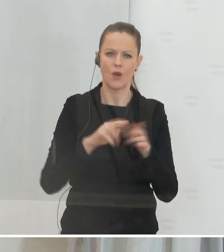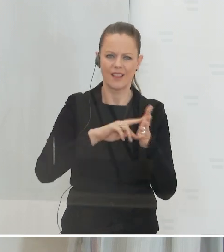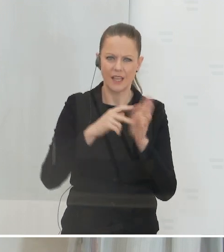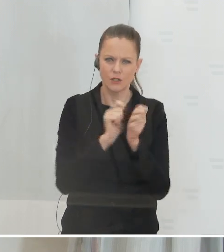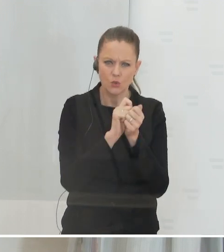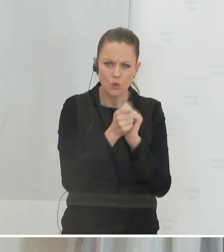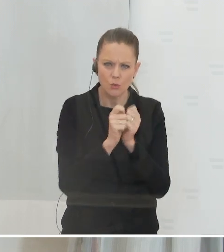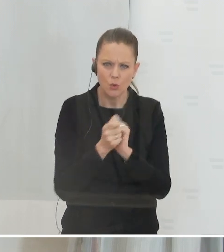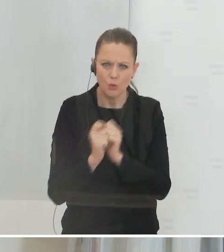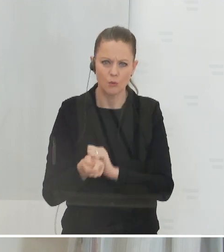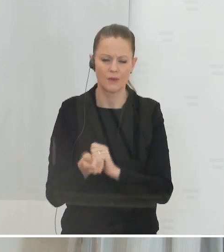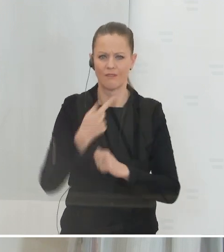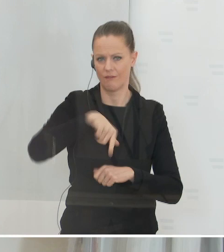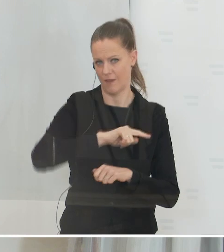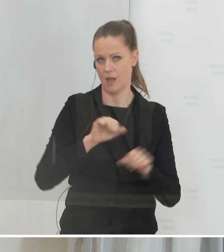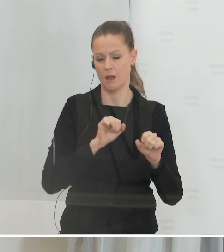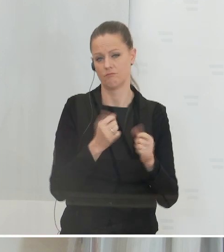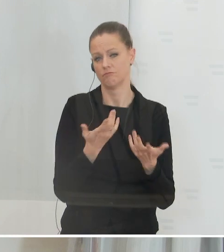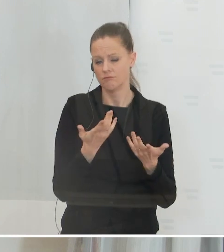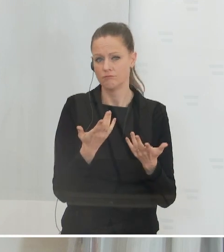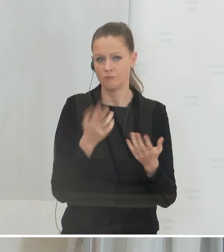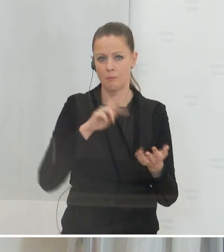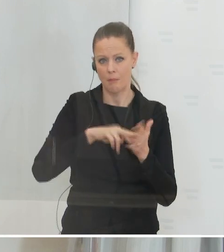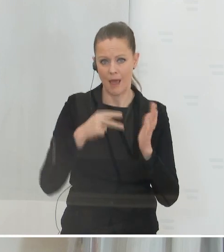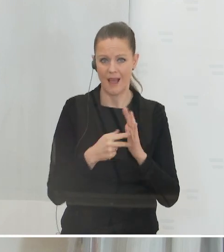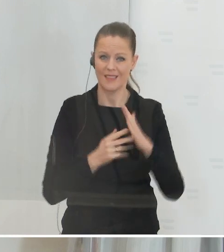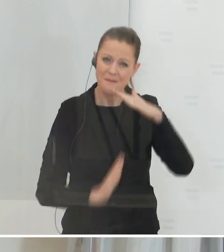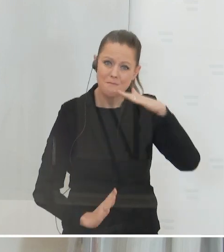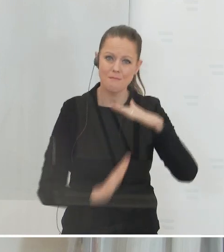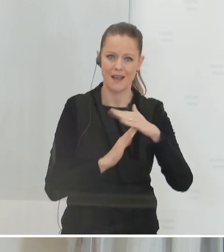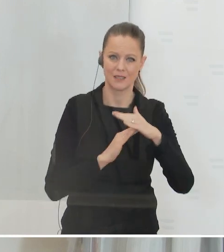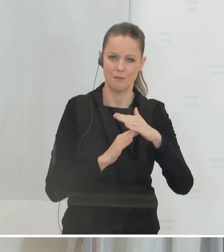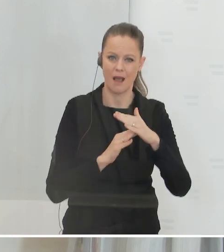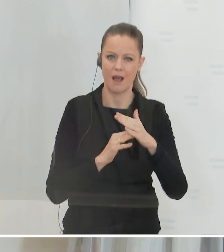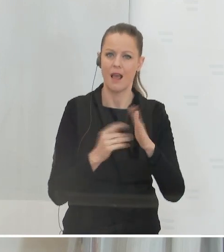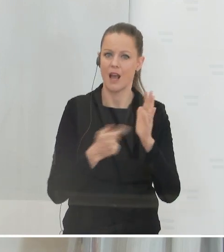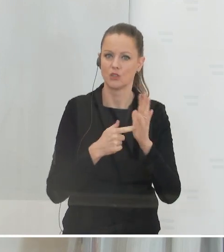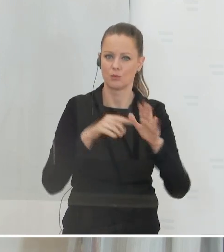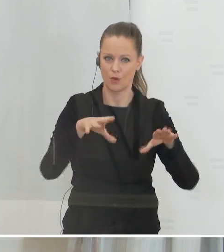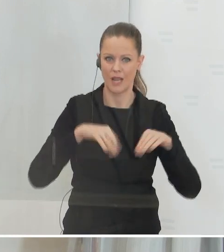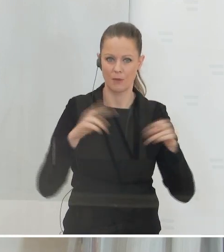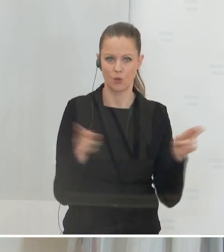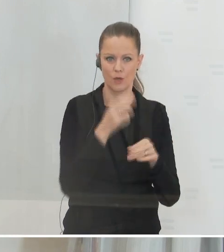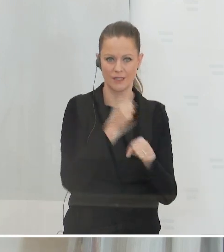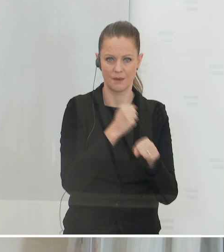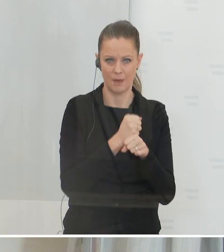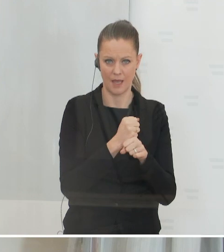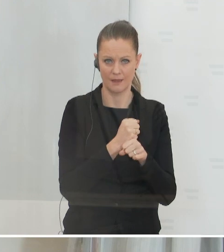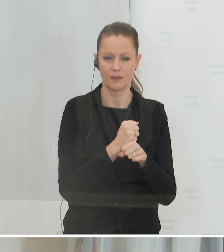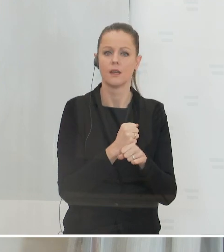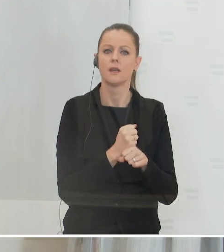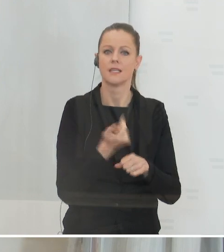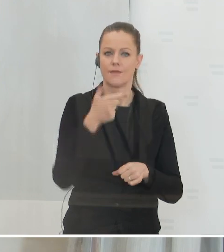Wir werden es möglich machen, die maximale Dauer der Inanspruchnahme der Kurzarbeit um bis zu zwei Monate zu